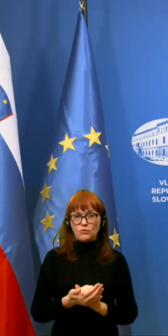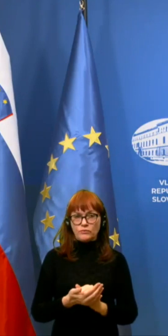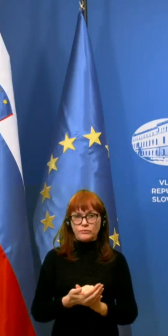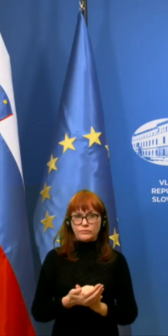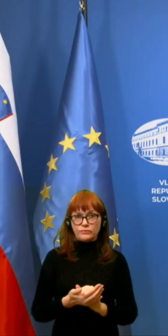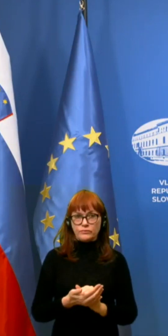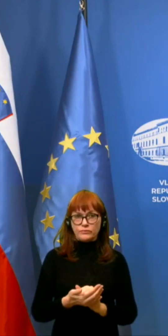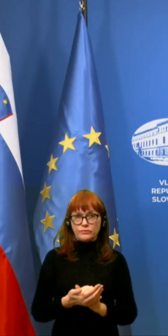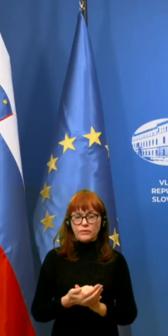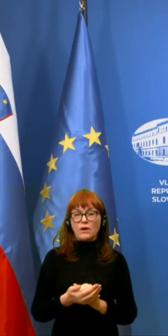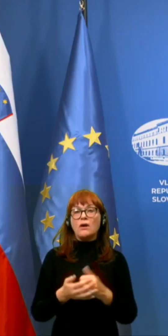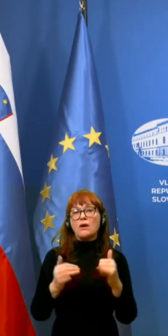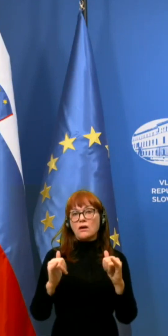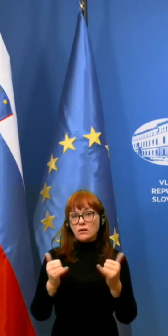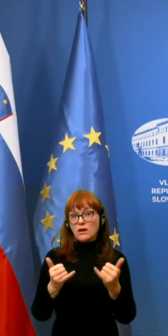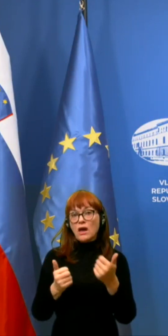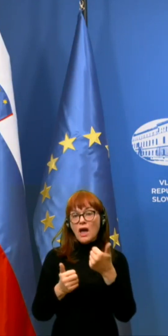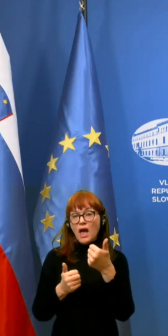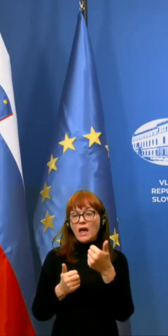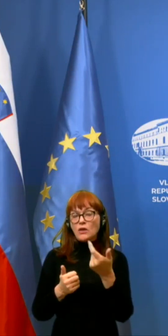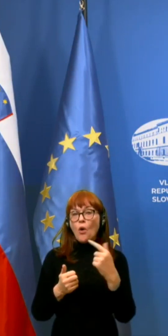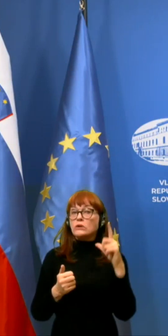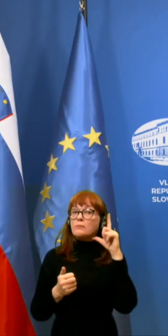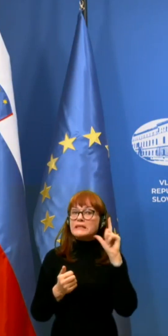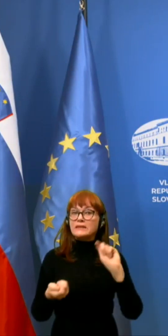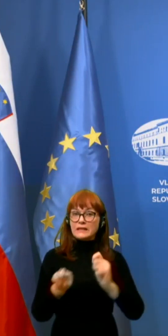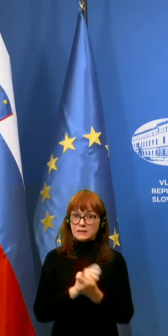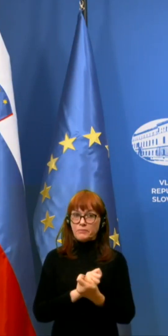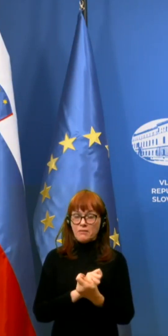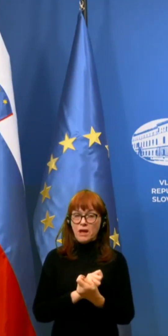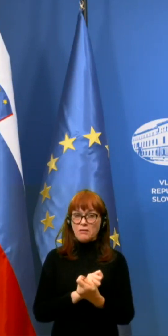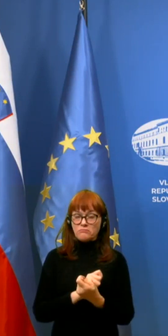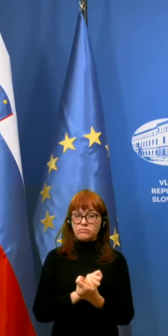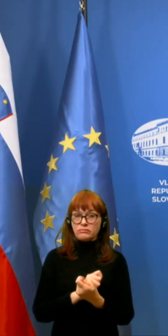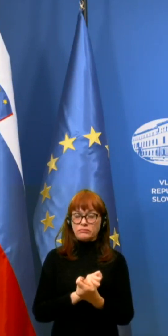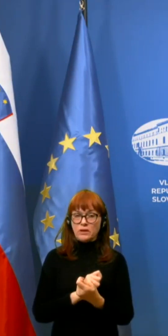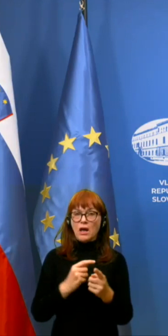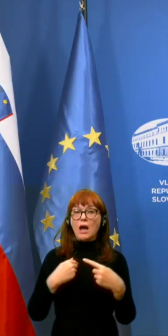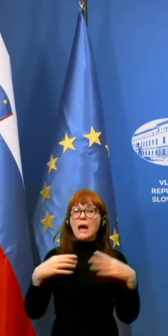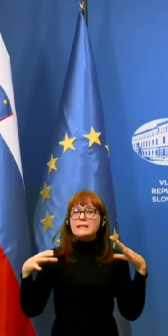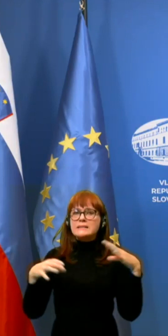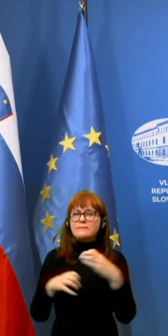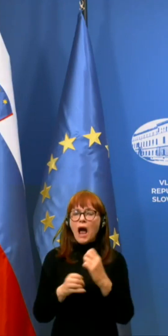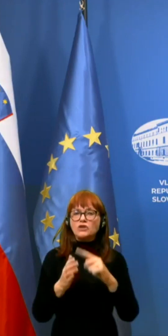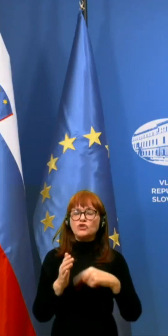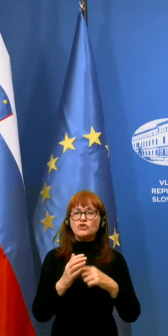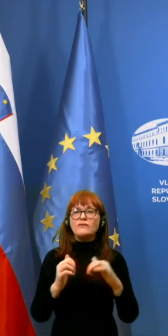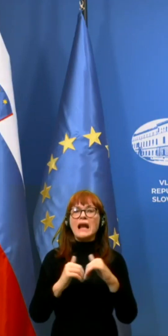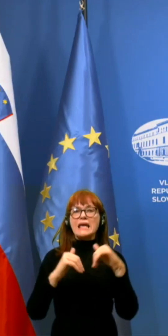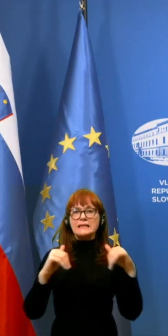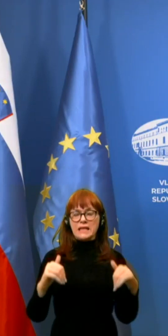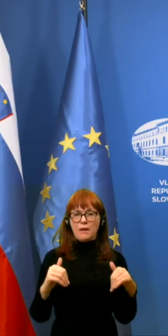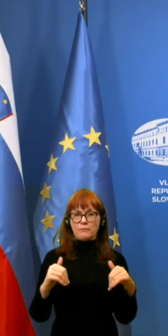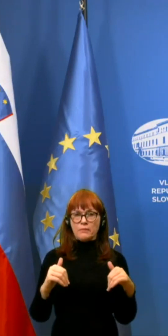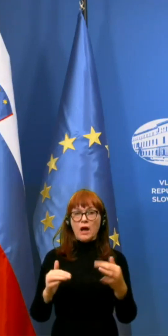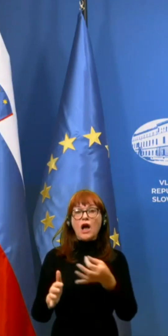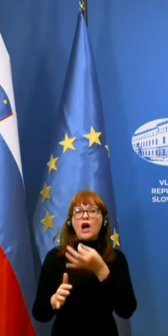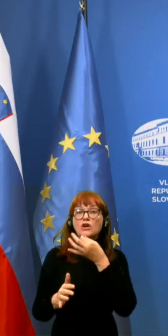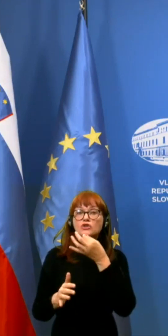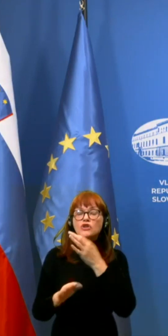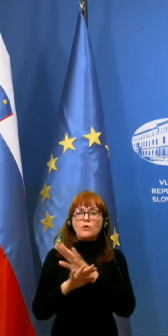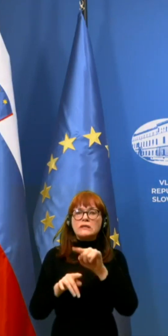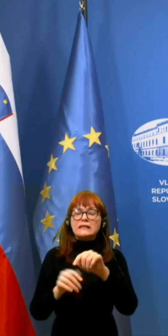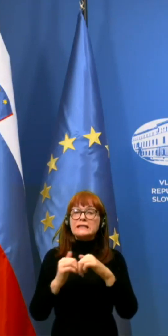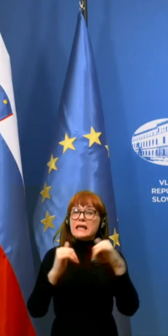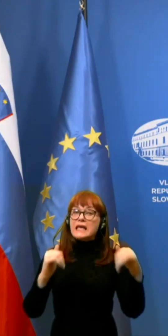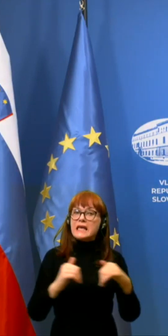so, ali pa je, ena od bistvenih sprememb ta, da smo zmanjšali število zem. Torej, če so vse tiste